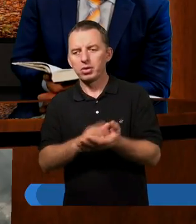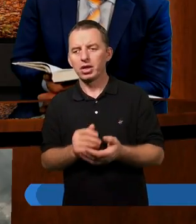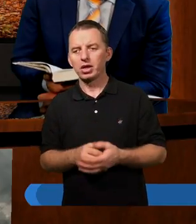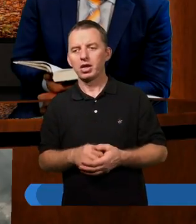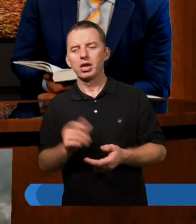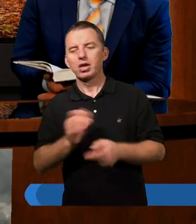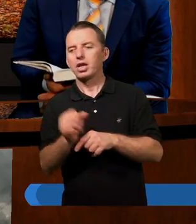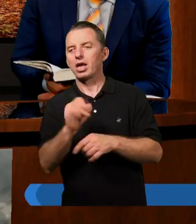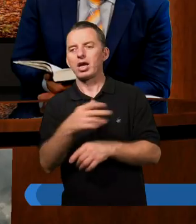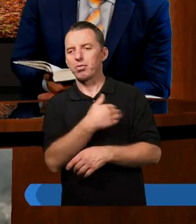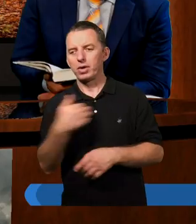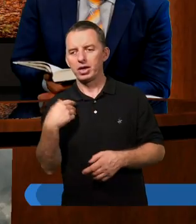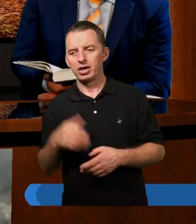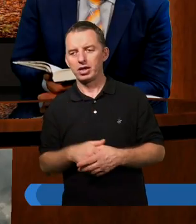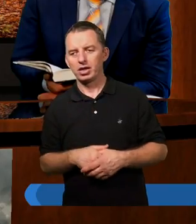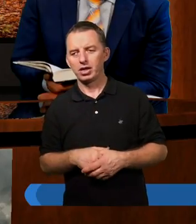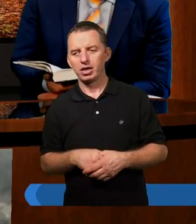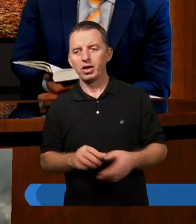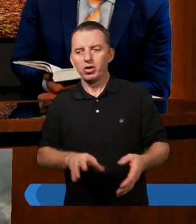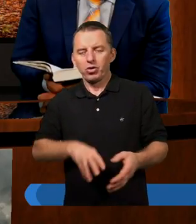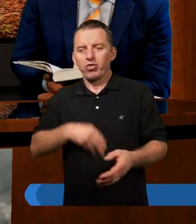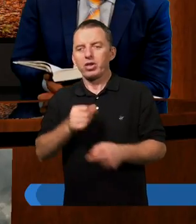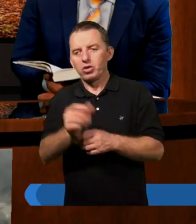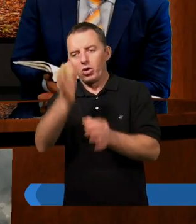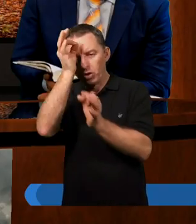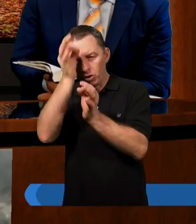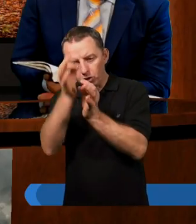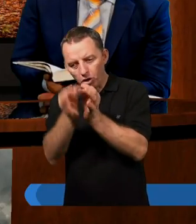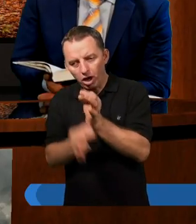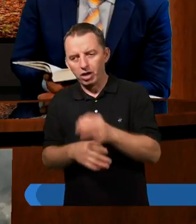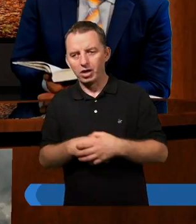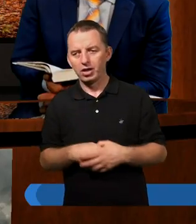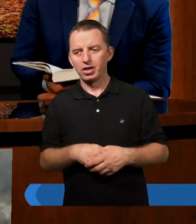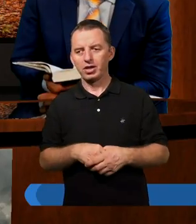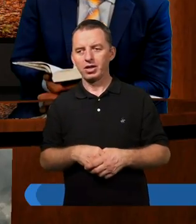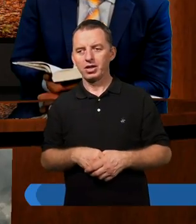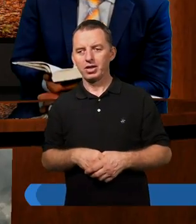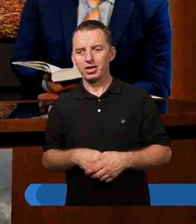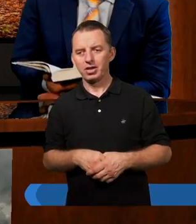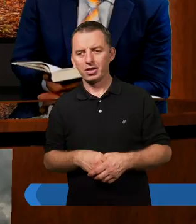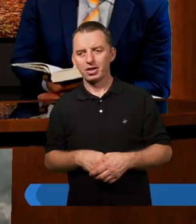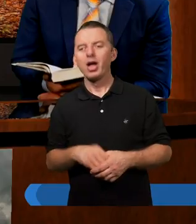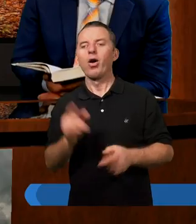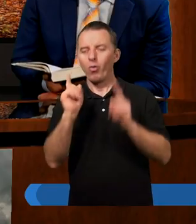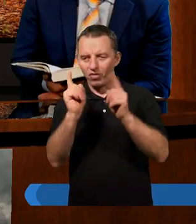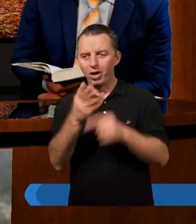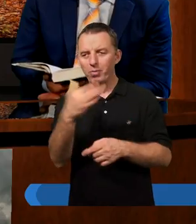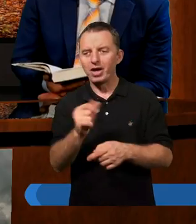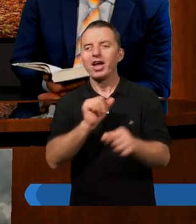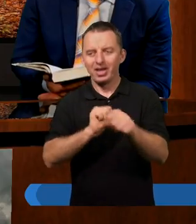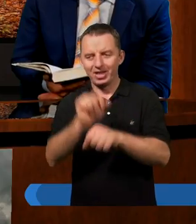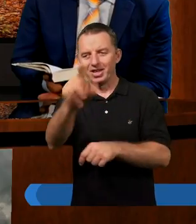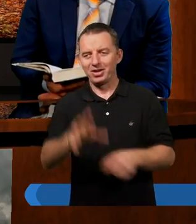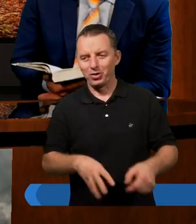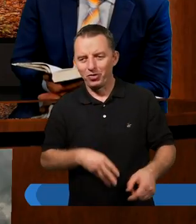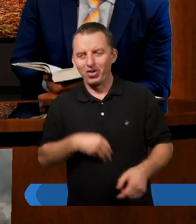taki jak my. Bo święty to doskonały. Tak uważasz? A ja uważam, Magda, że Ty jesteś